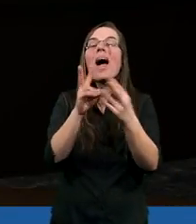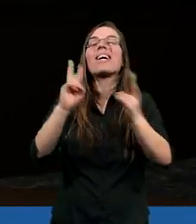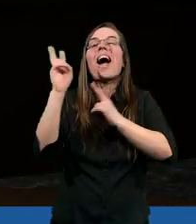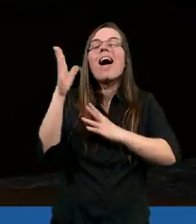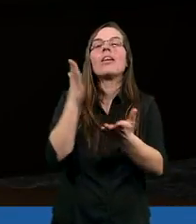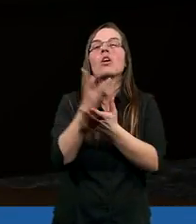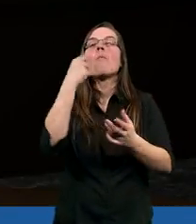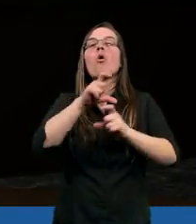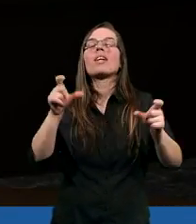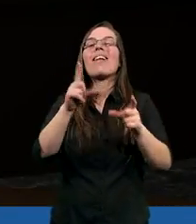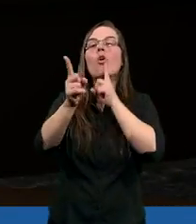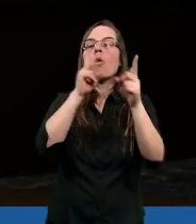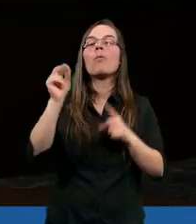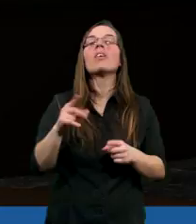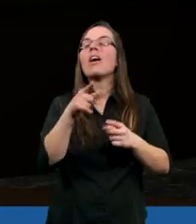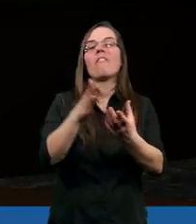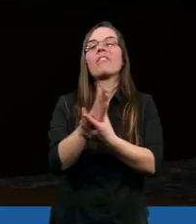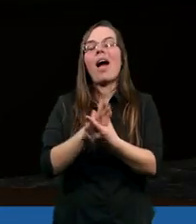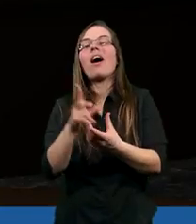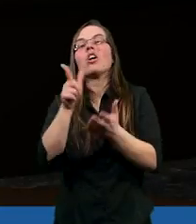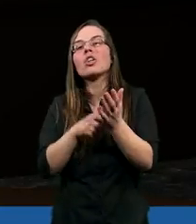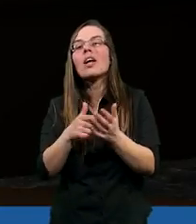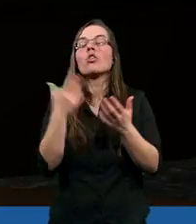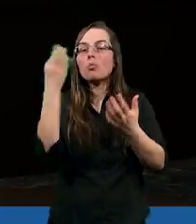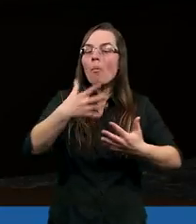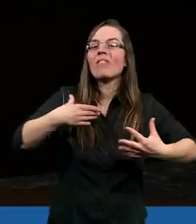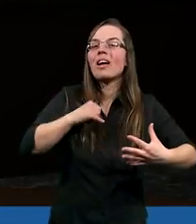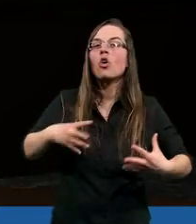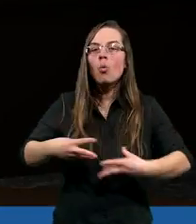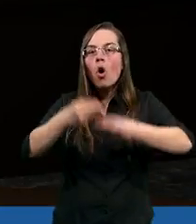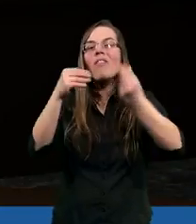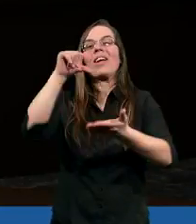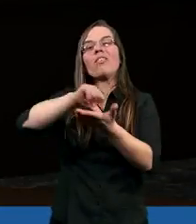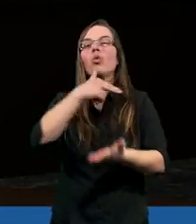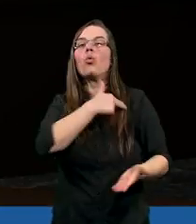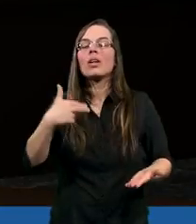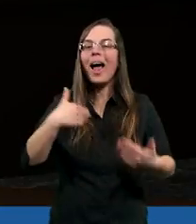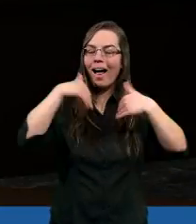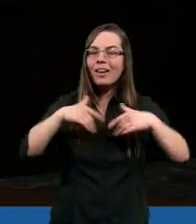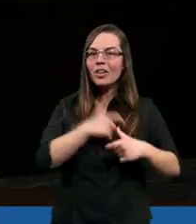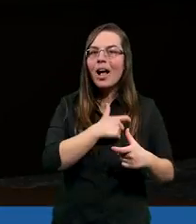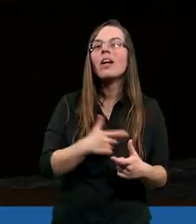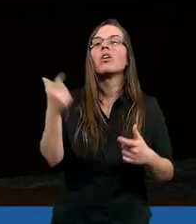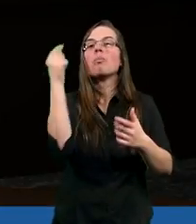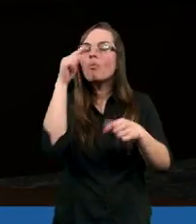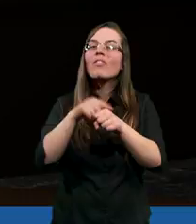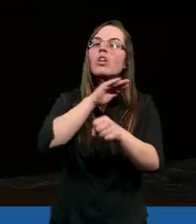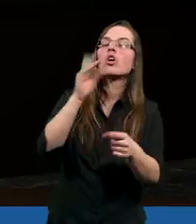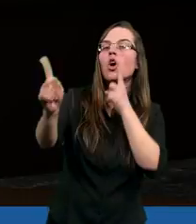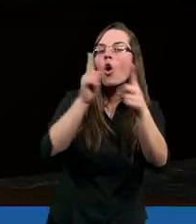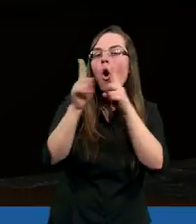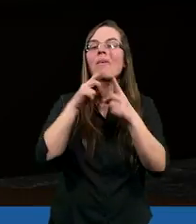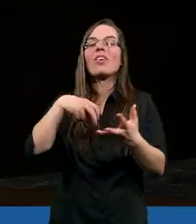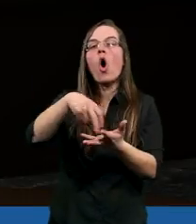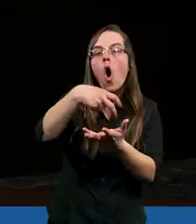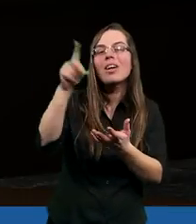To jest też błędne założenie, więc wiara cały czas powinna rozwijać się w nas, przybliżać nas do Pana Boga. Chodzimy z Panem Bogiem,